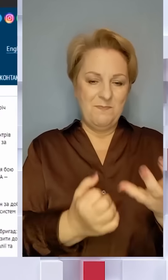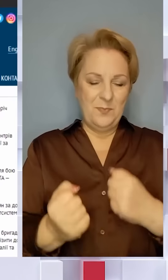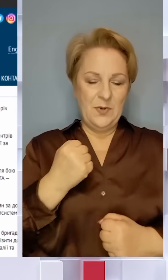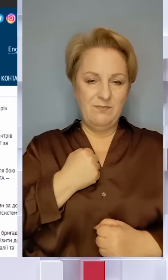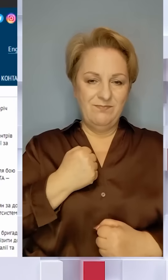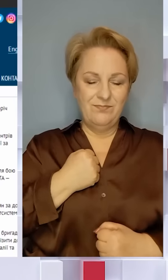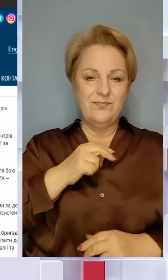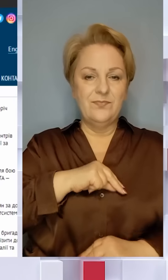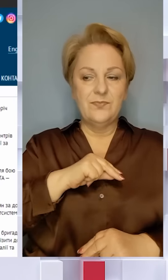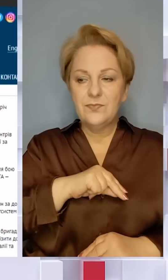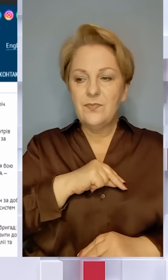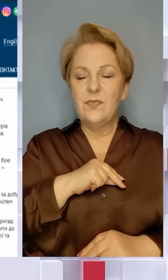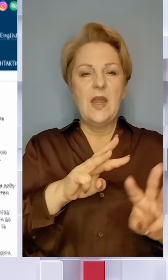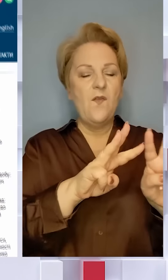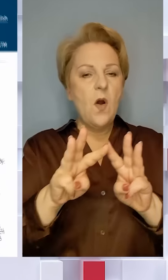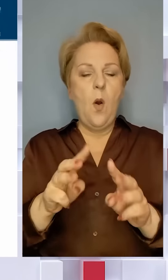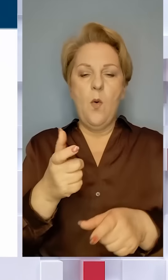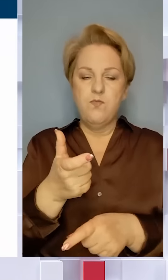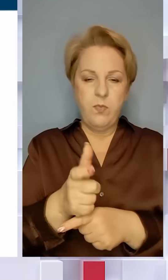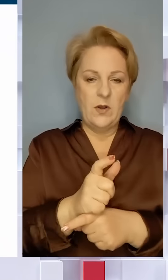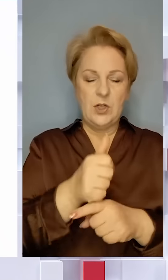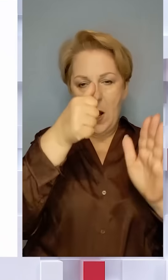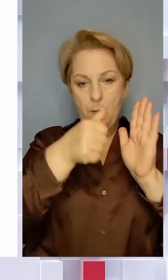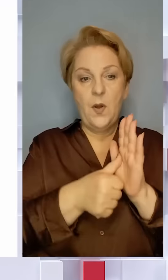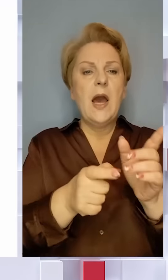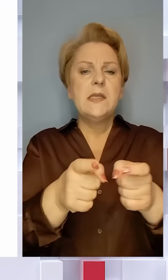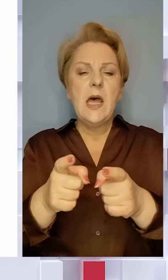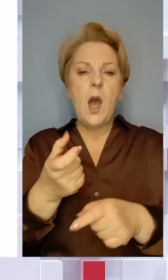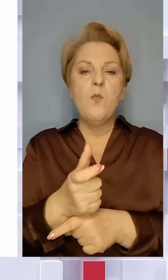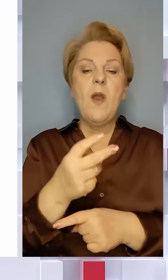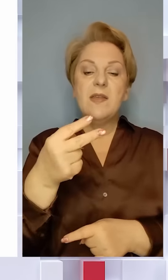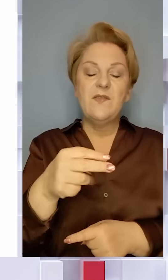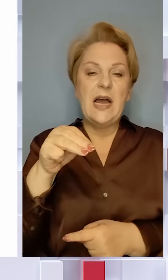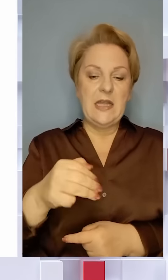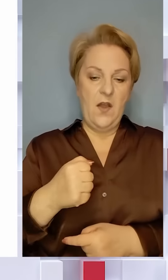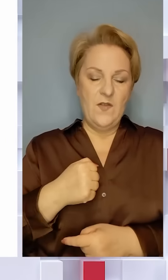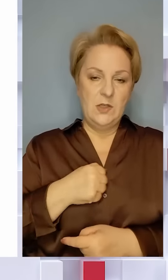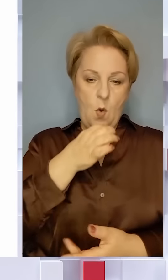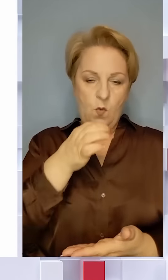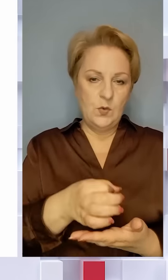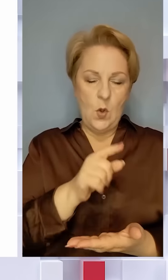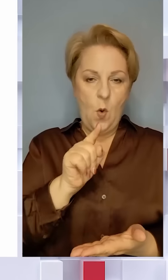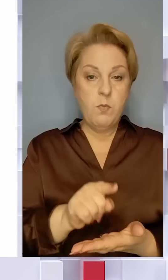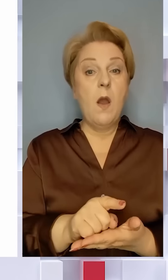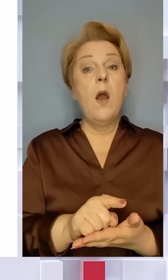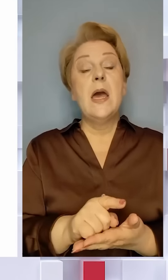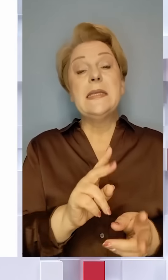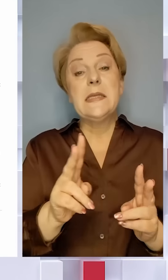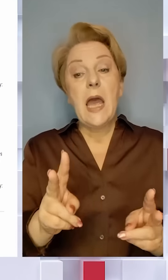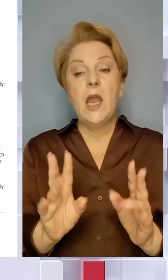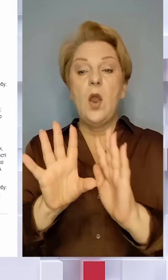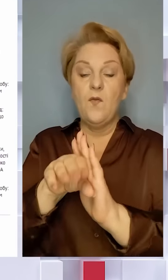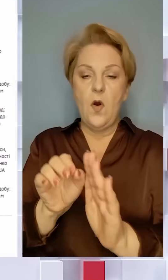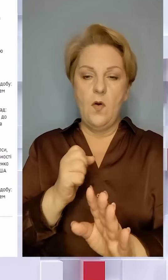режимі офлайн за трохи більш як півроку вдалося залучити понад 20 тисяч військовозобов'язаних. З яких, щоправда, до війська